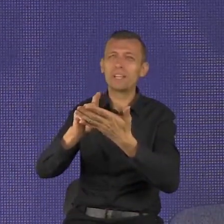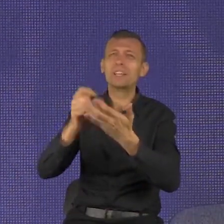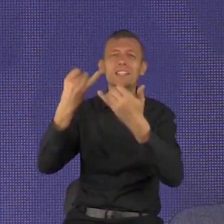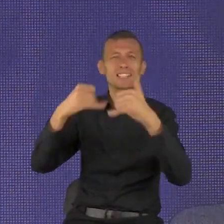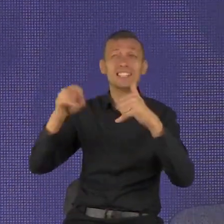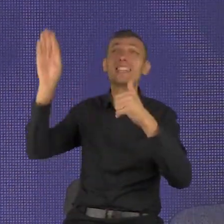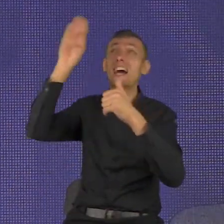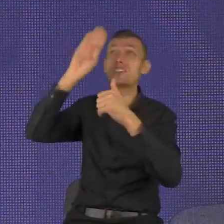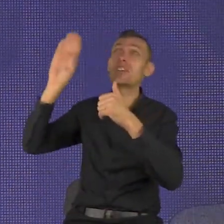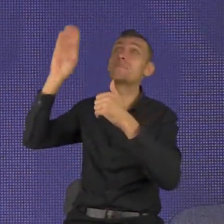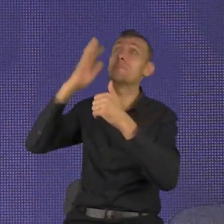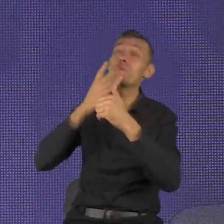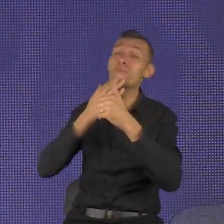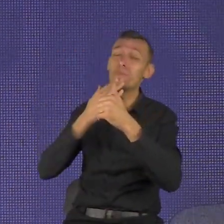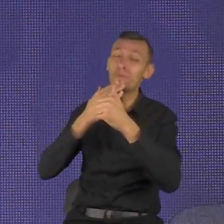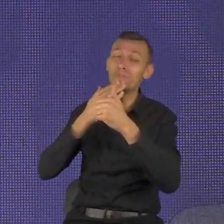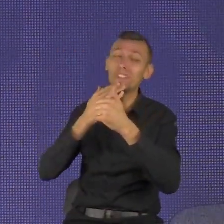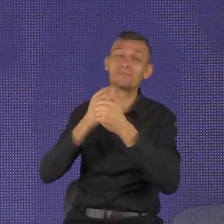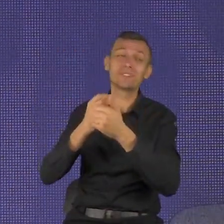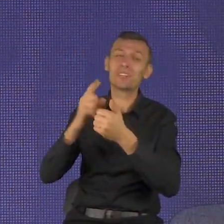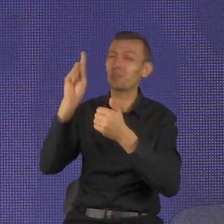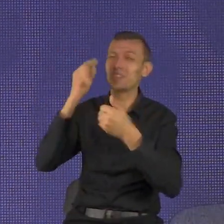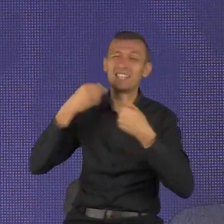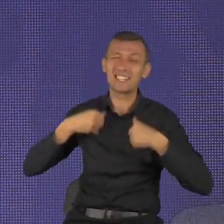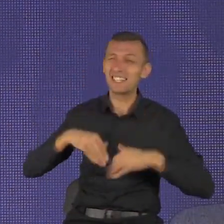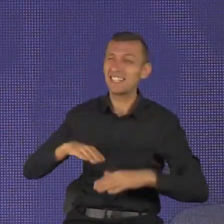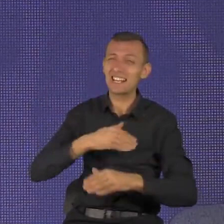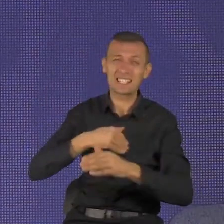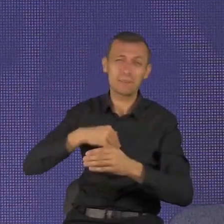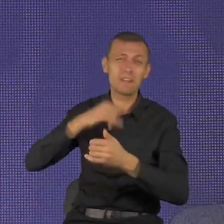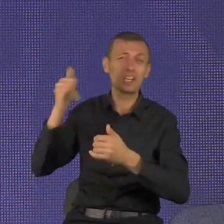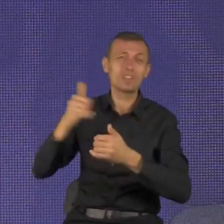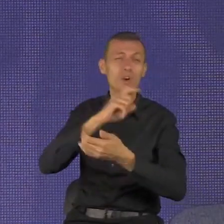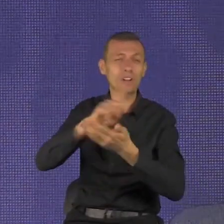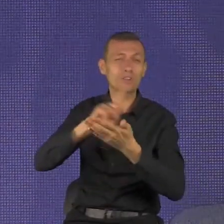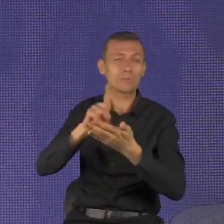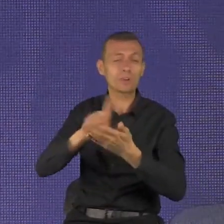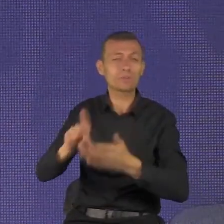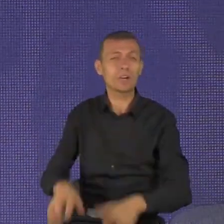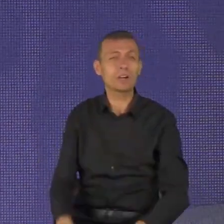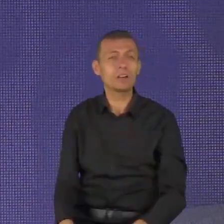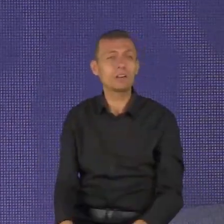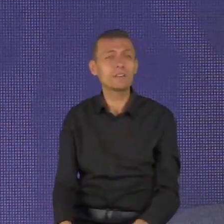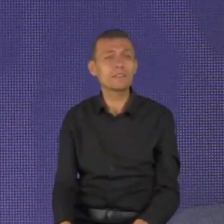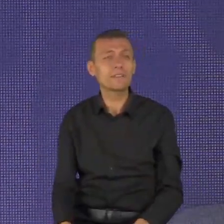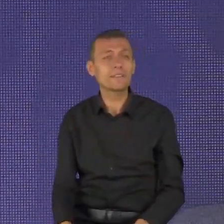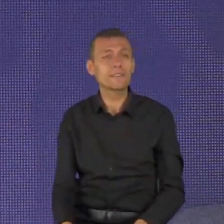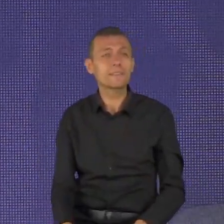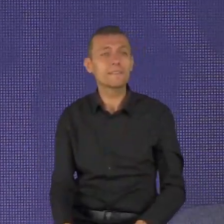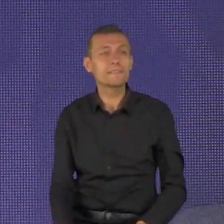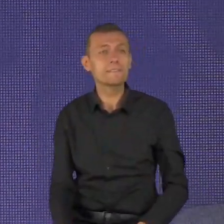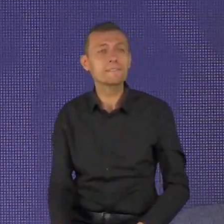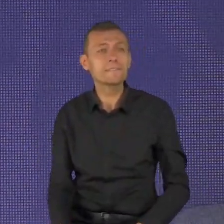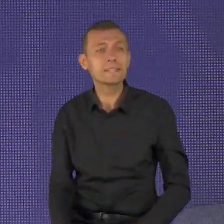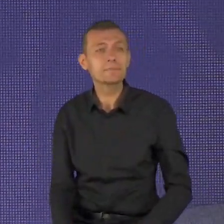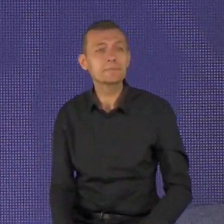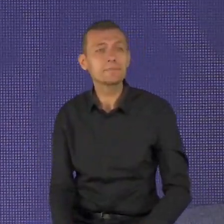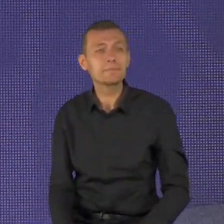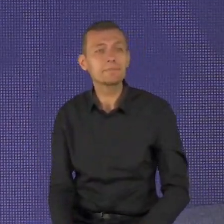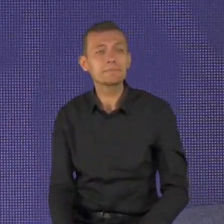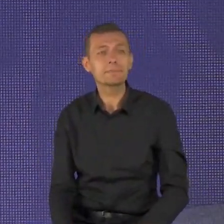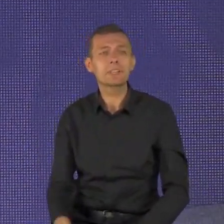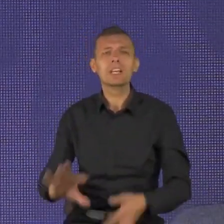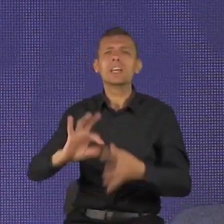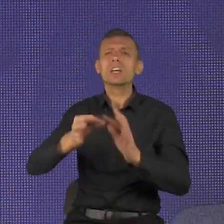Jest to bardzo ważny temat, ponieważ kiedy żyjemy szybko, to docieramy do momentu, w którym możemy mieć